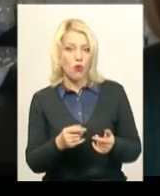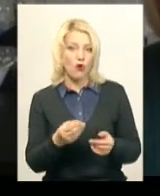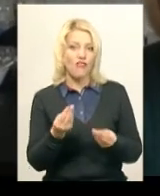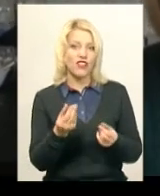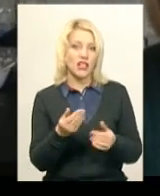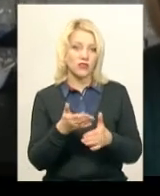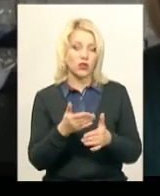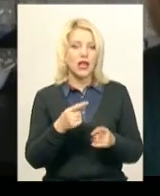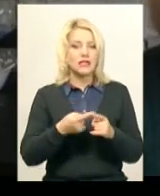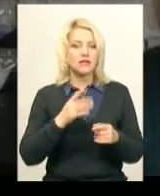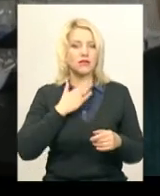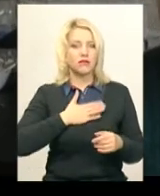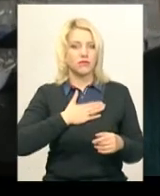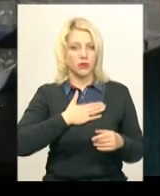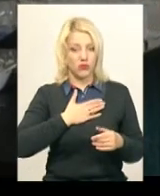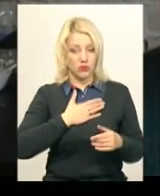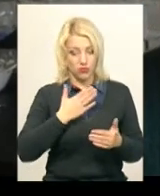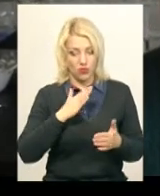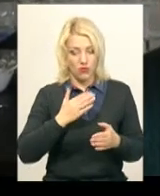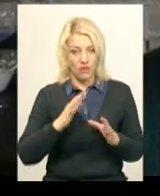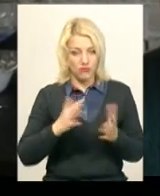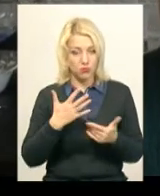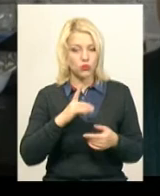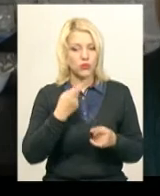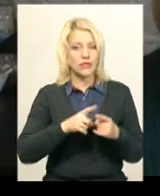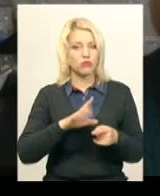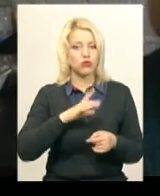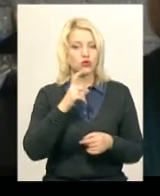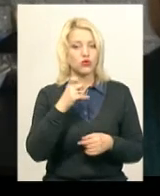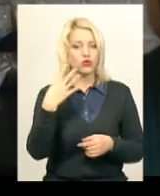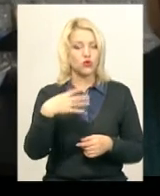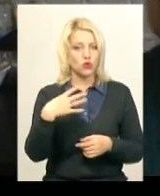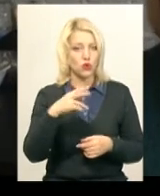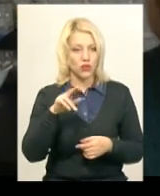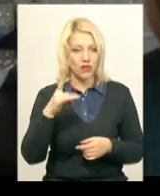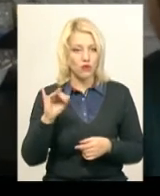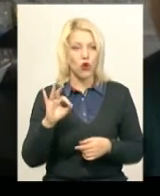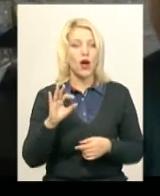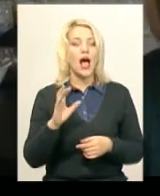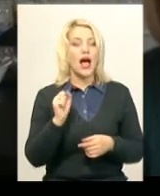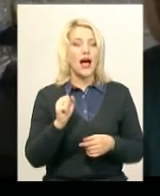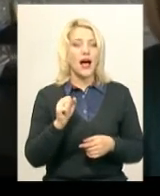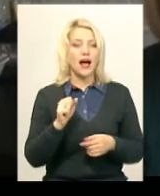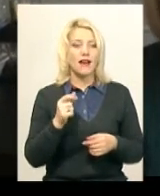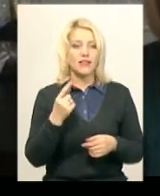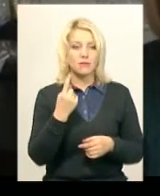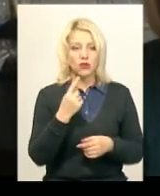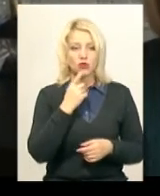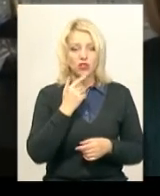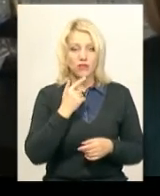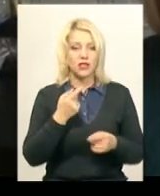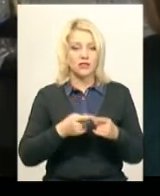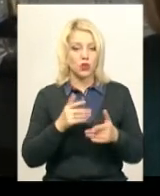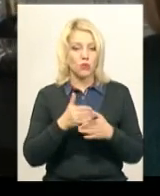це було 140 євро, а на даний час із 1 червня 2018 року фінансова допомога складає 170 євро.